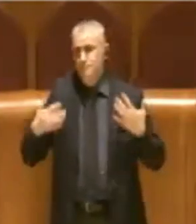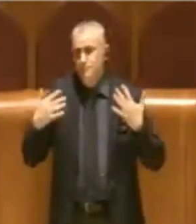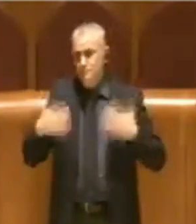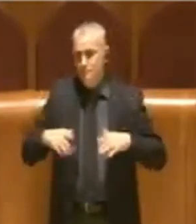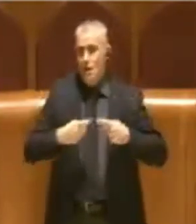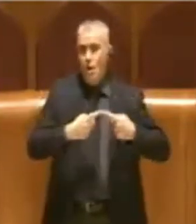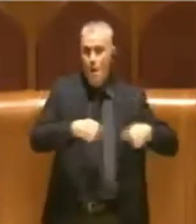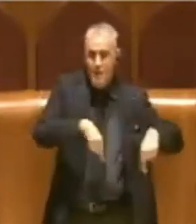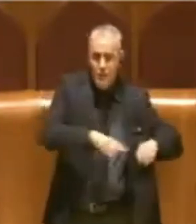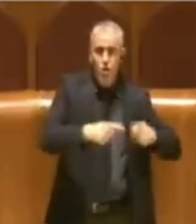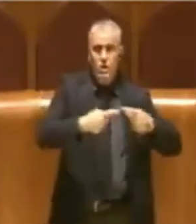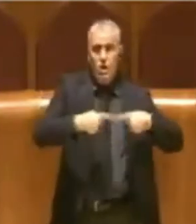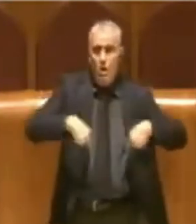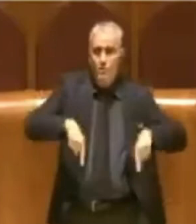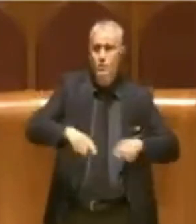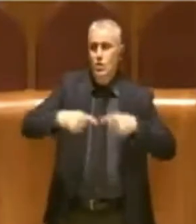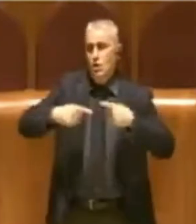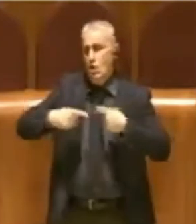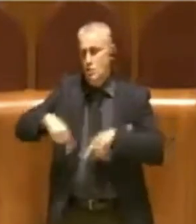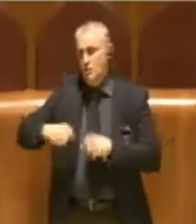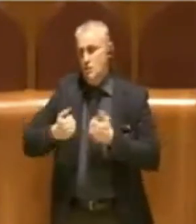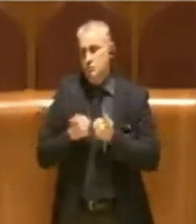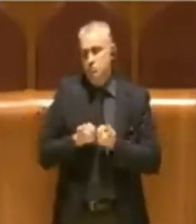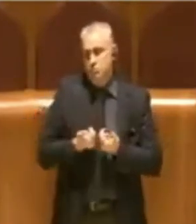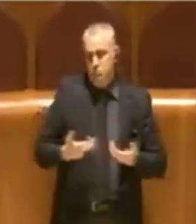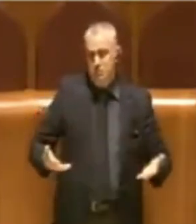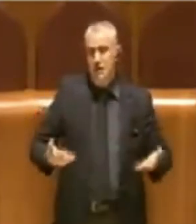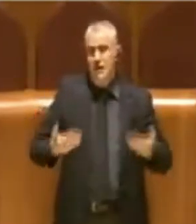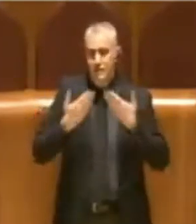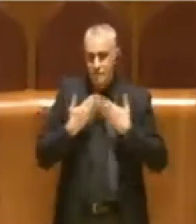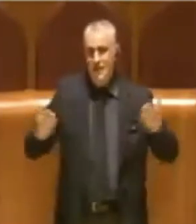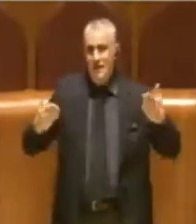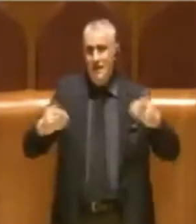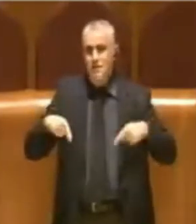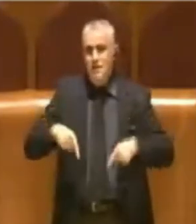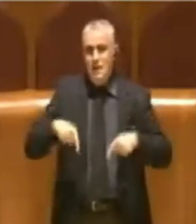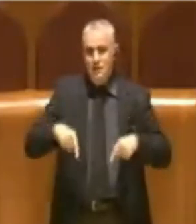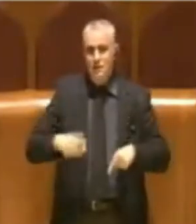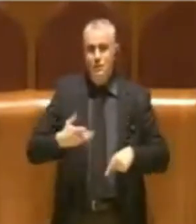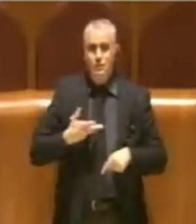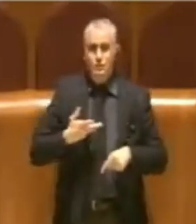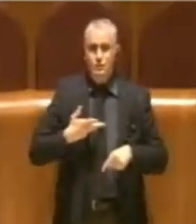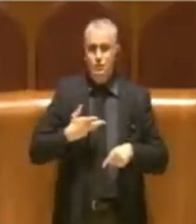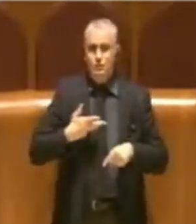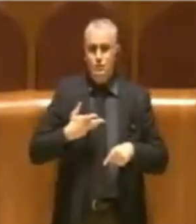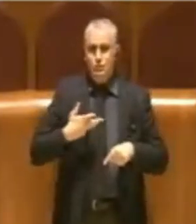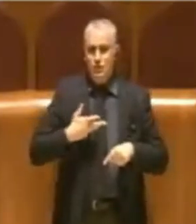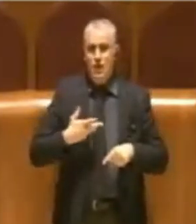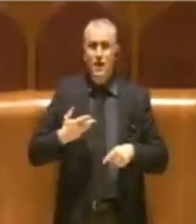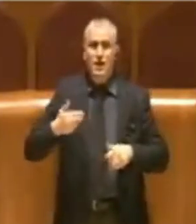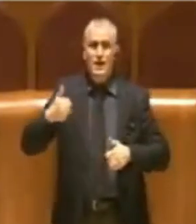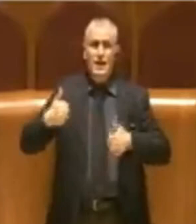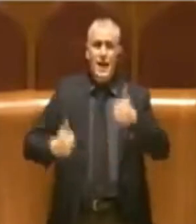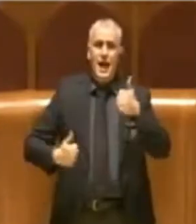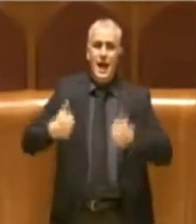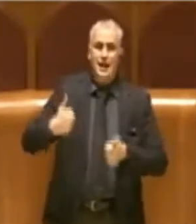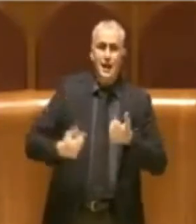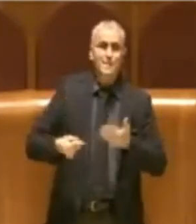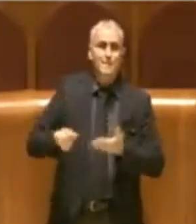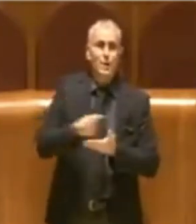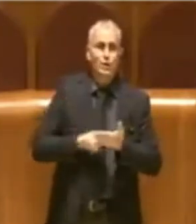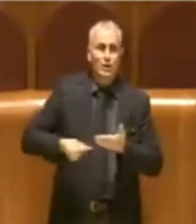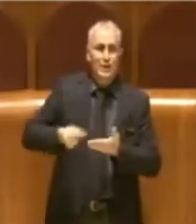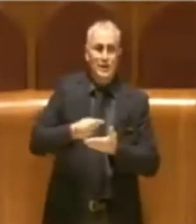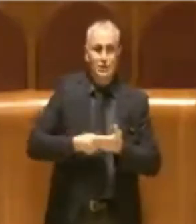commissioni, finalmente siamo arrivati a una quadra, nel senso che è in gara la progettazione